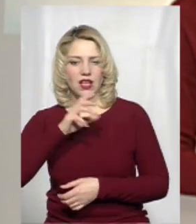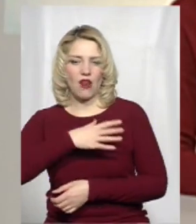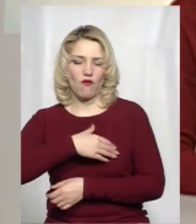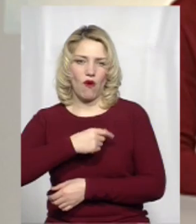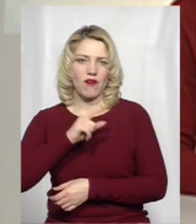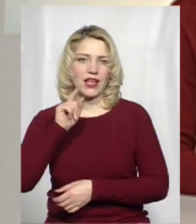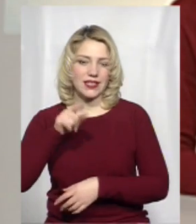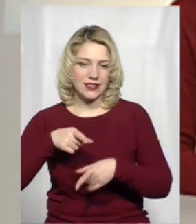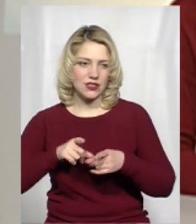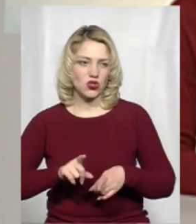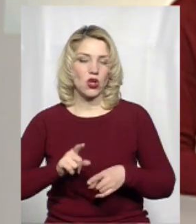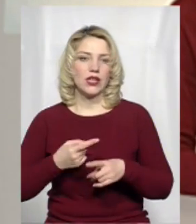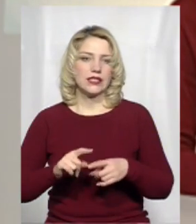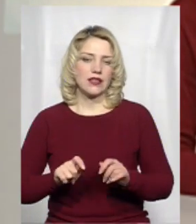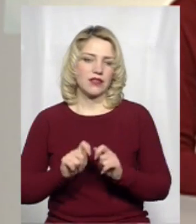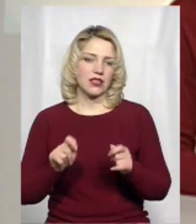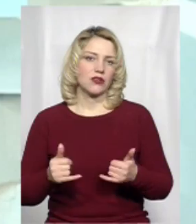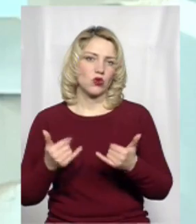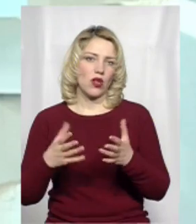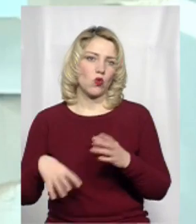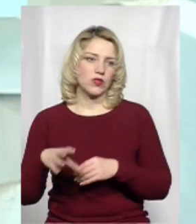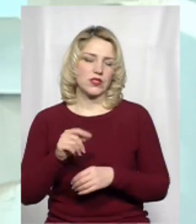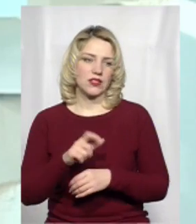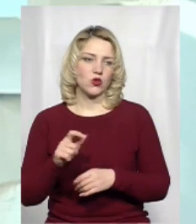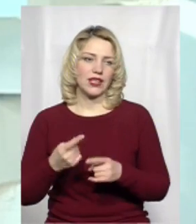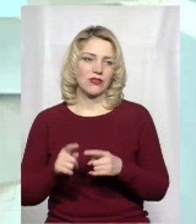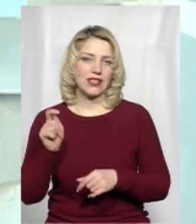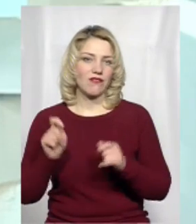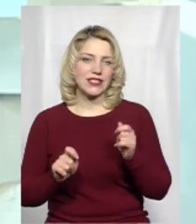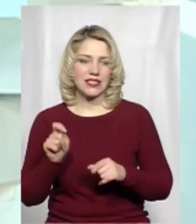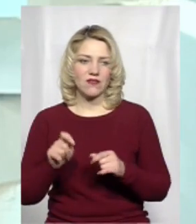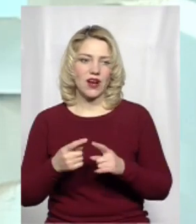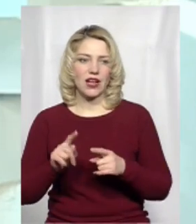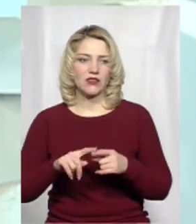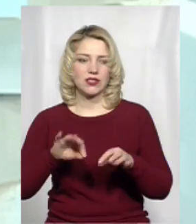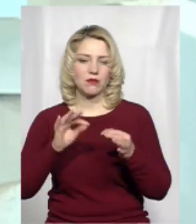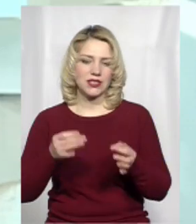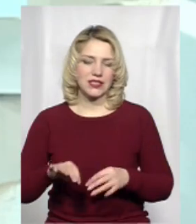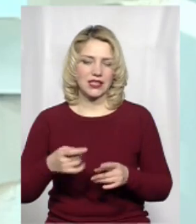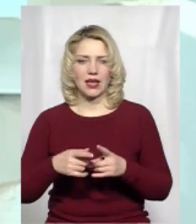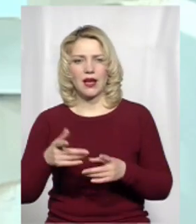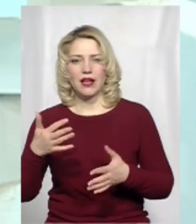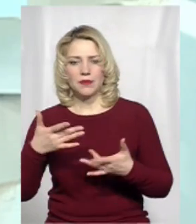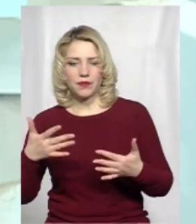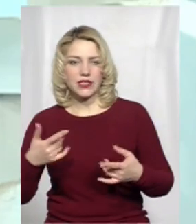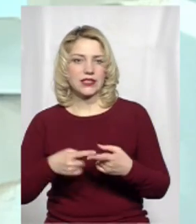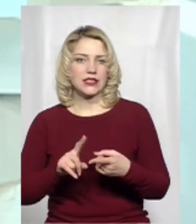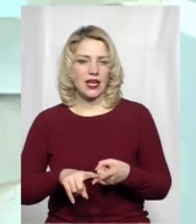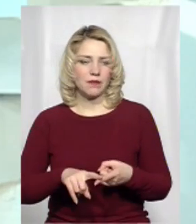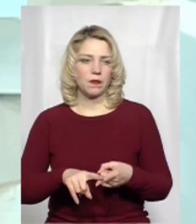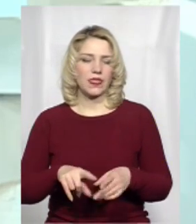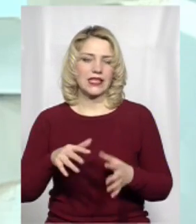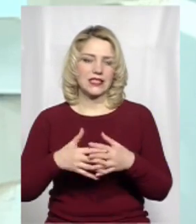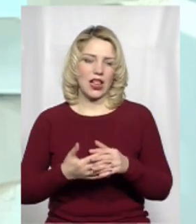і це дійсно відкрито для усіх людей. І у цій фестивалі міцці, пленери там різні. Тобто це вже